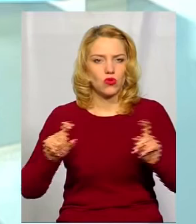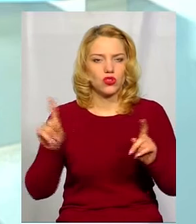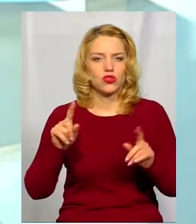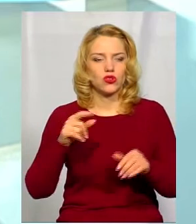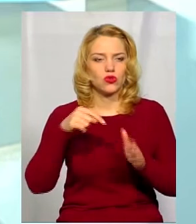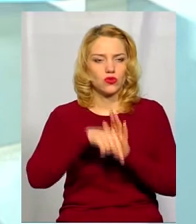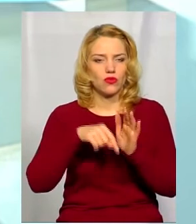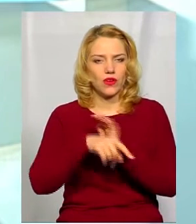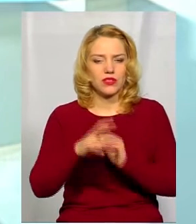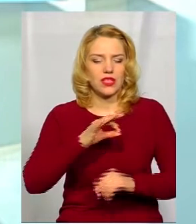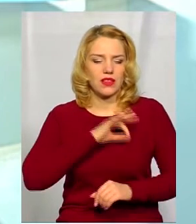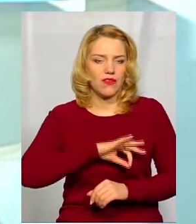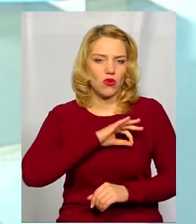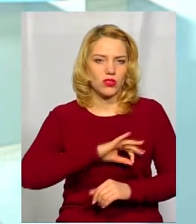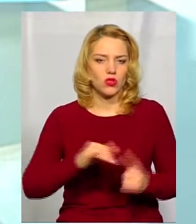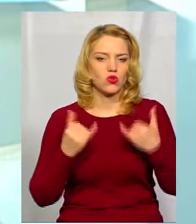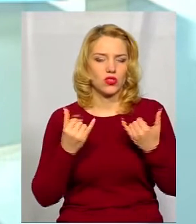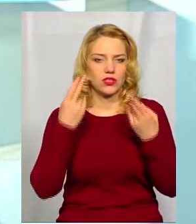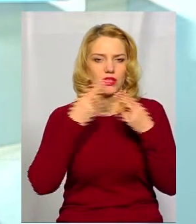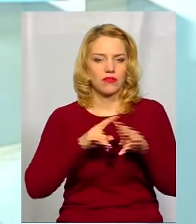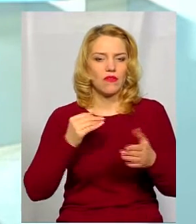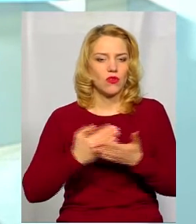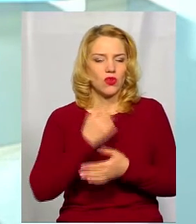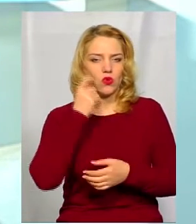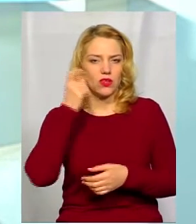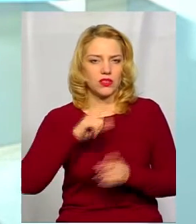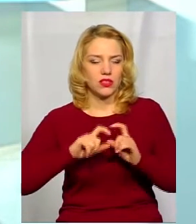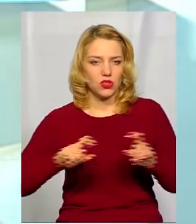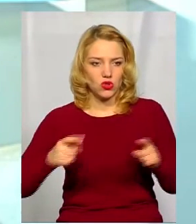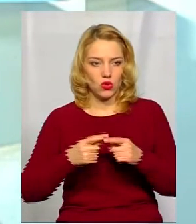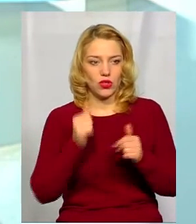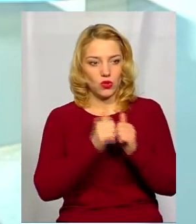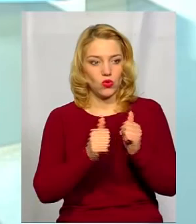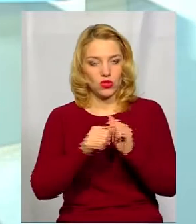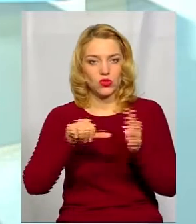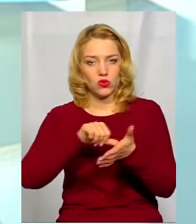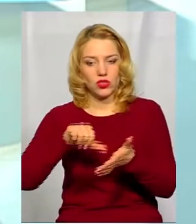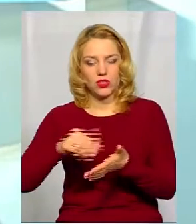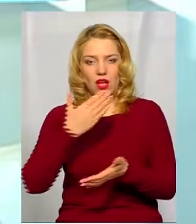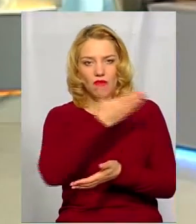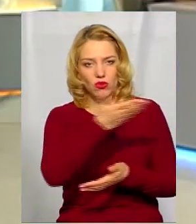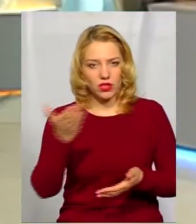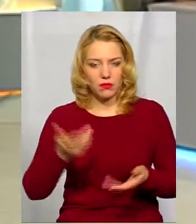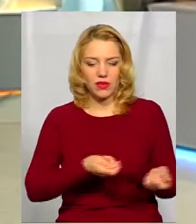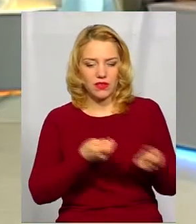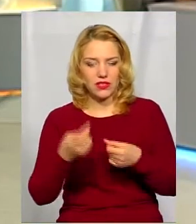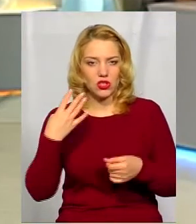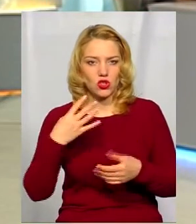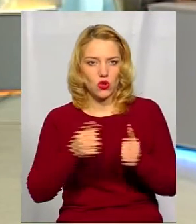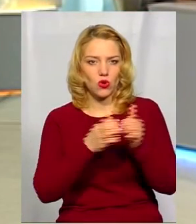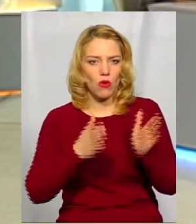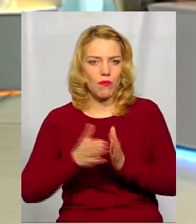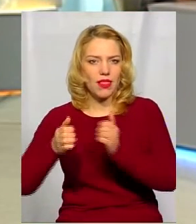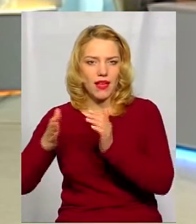використання сучасних технологій в новій українській школі. І кожен із учасників, а вони привезли 40 комплектів таких різних подарункових,